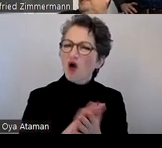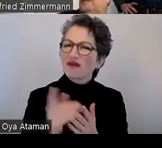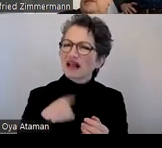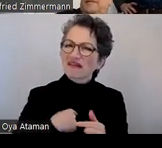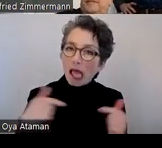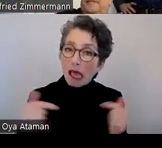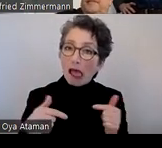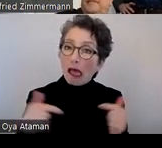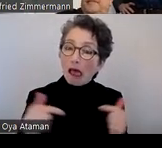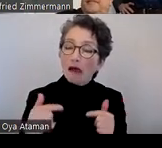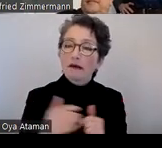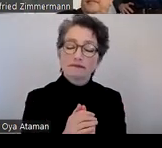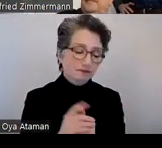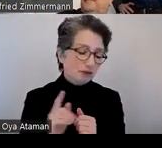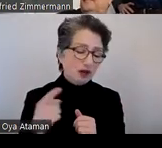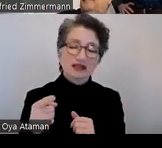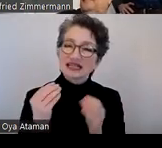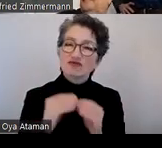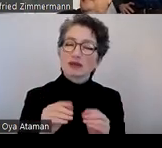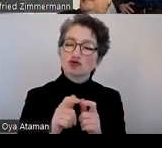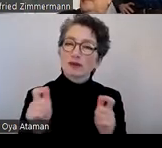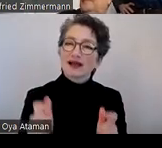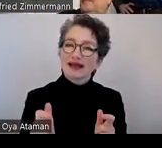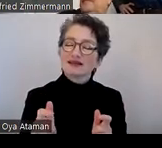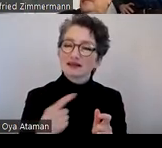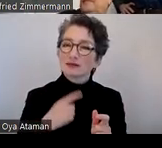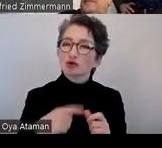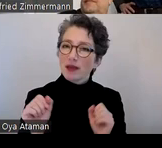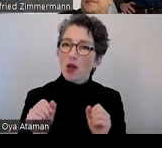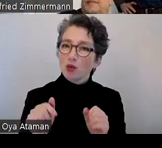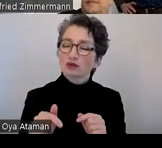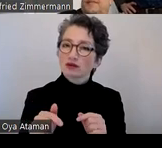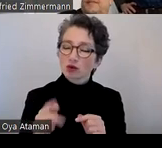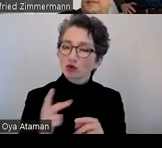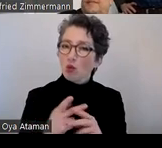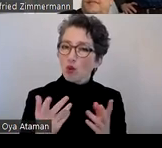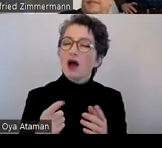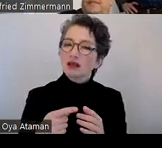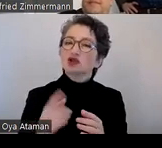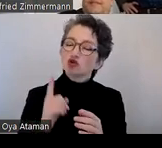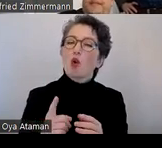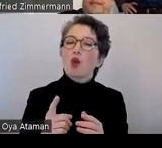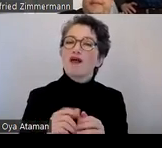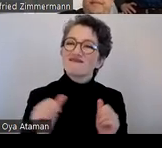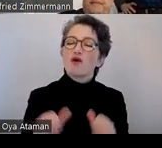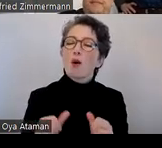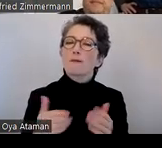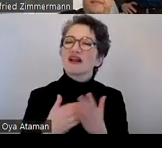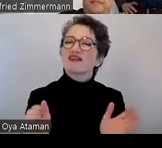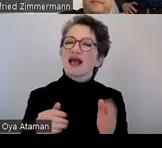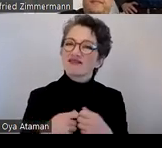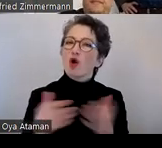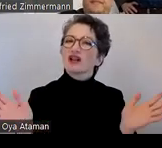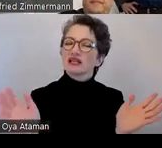müssen um dieses Informationspaket was wir doch bauen tatsächlich in einer zugänglichen oder barrierenfreien Form zu veröffentlichen